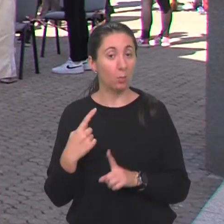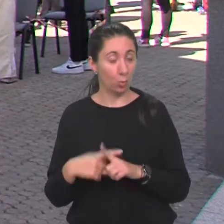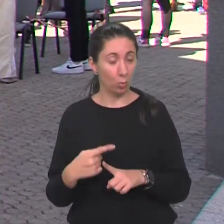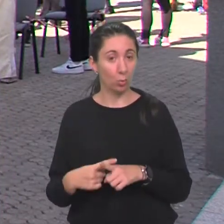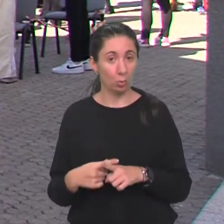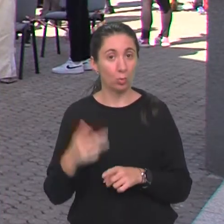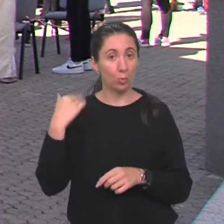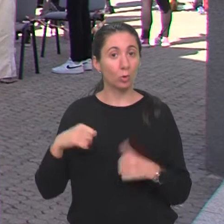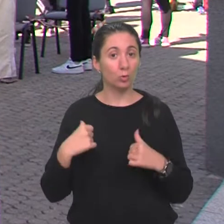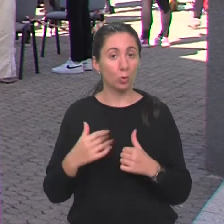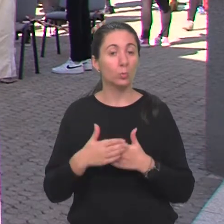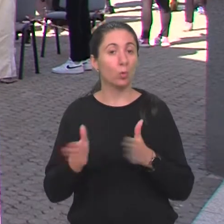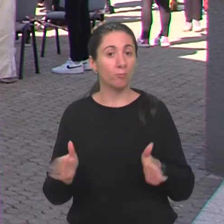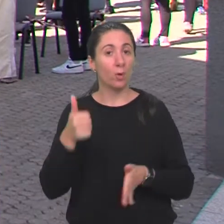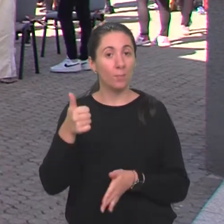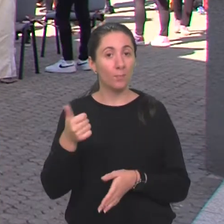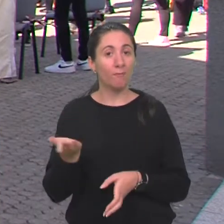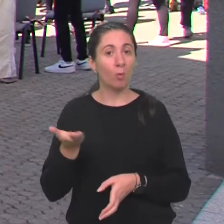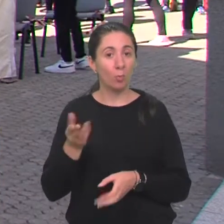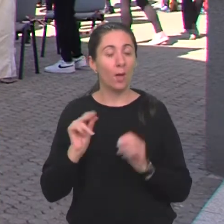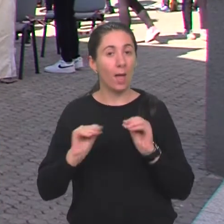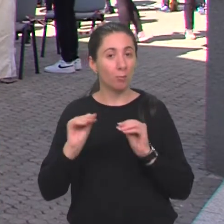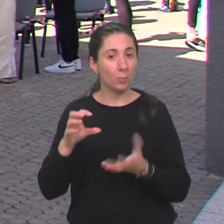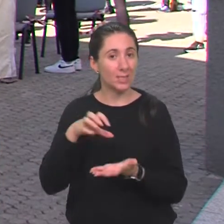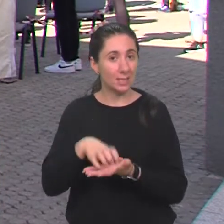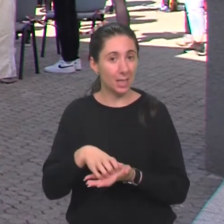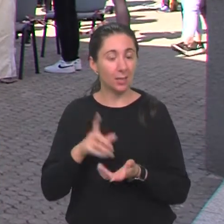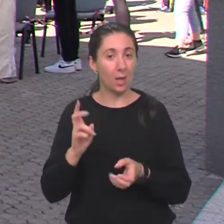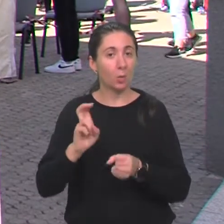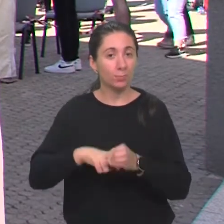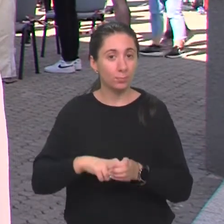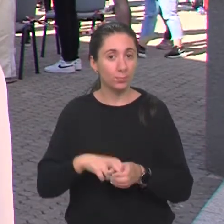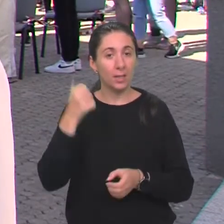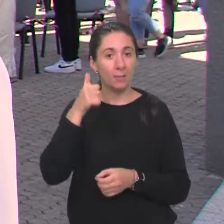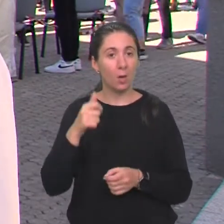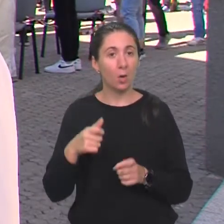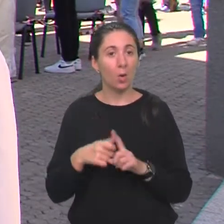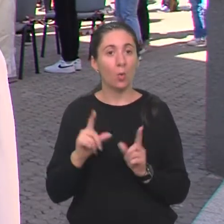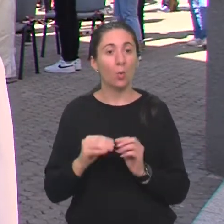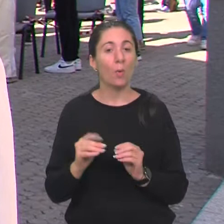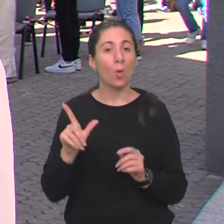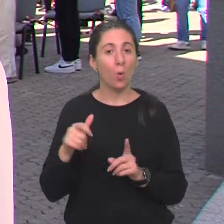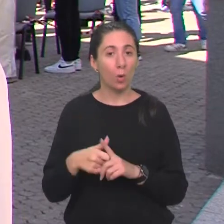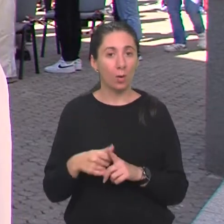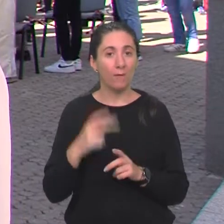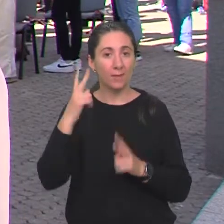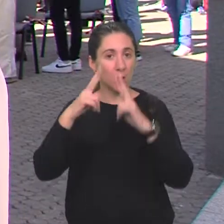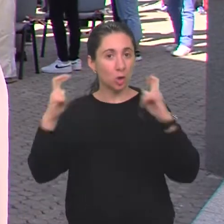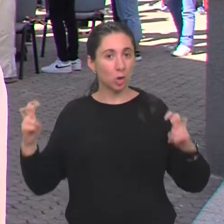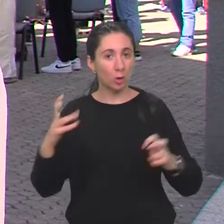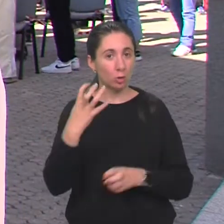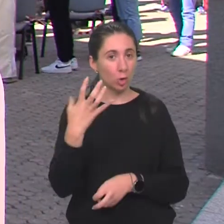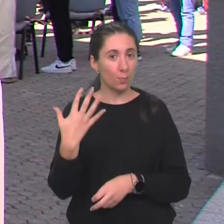tako je. Prošle godine smo otvorili prvi ugostiteljsko-edukativni centar inkluzije pod imenom Cookbook u vidu šatora od